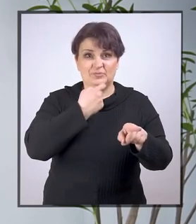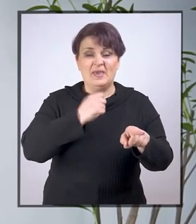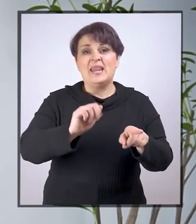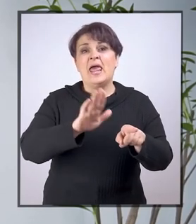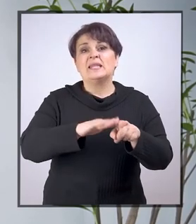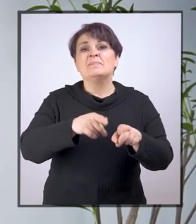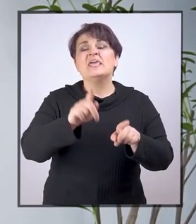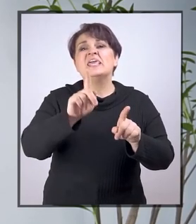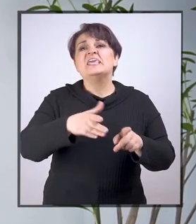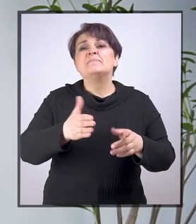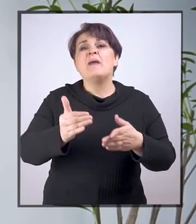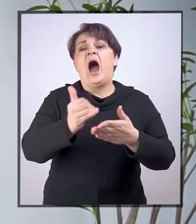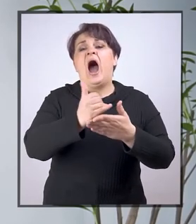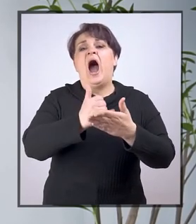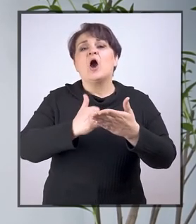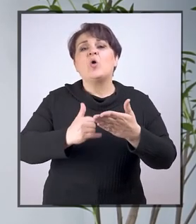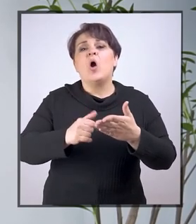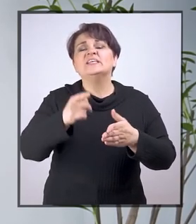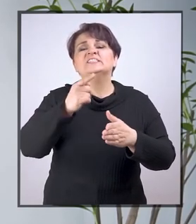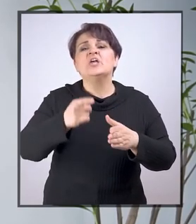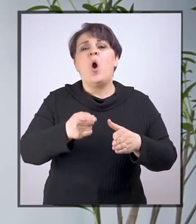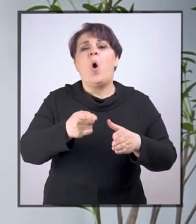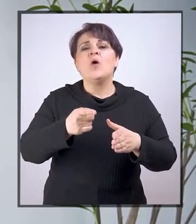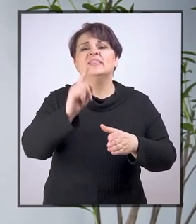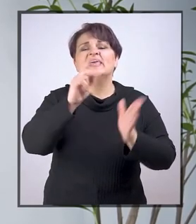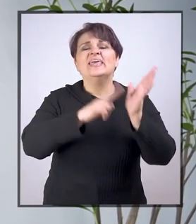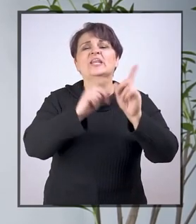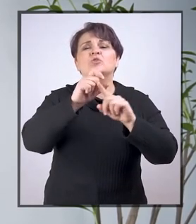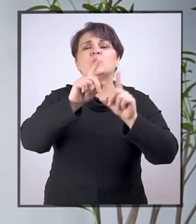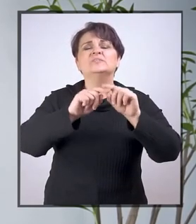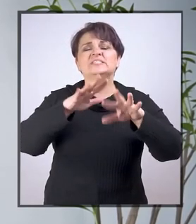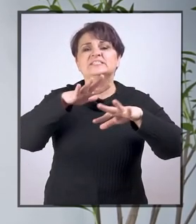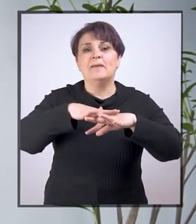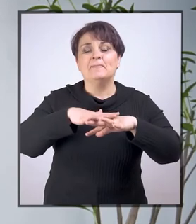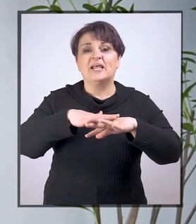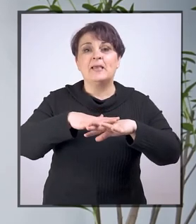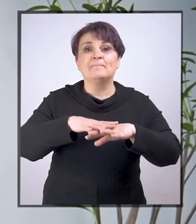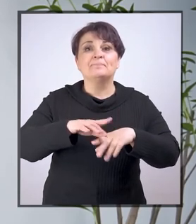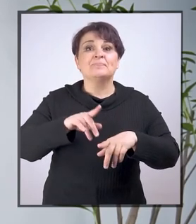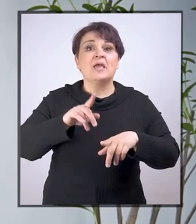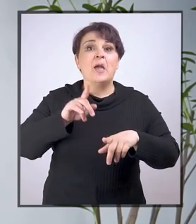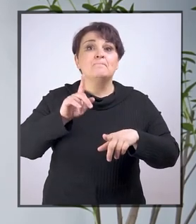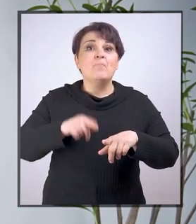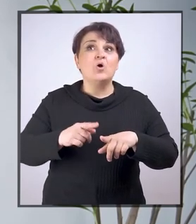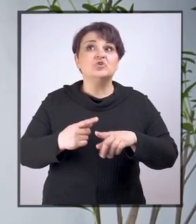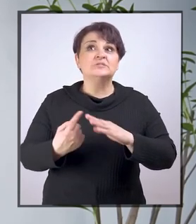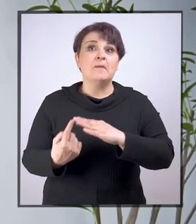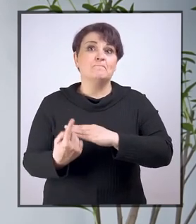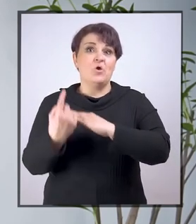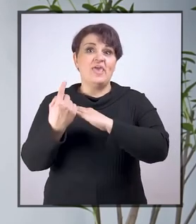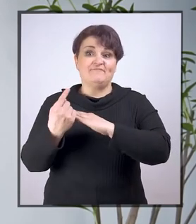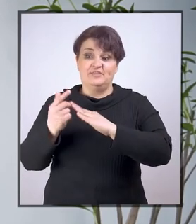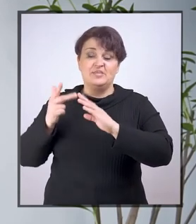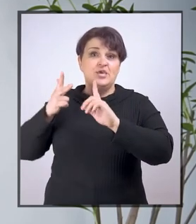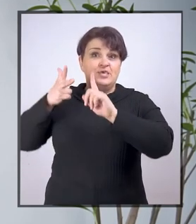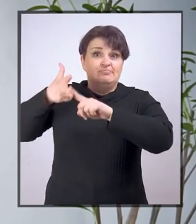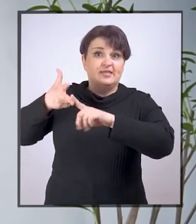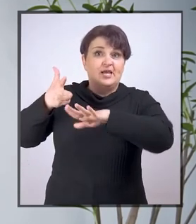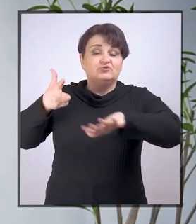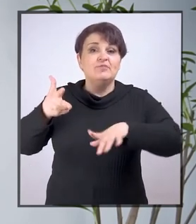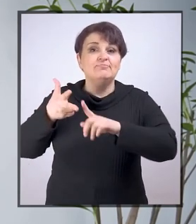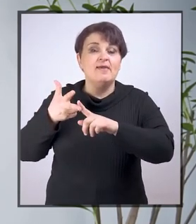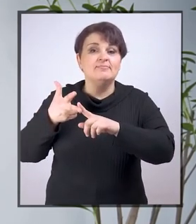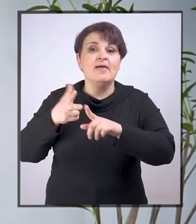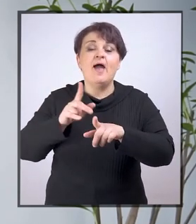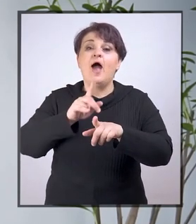ima koristi od indukcijske petlje, može se javiti i